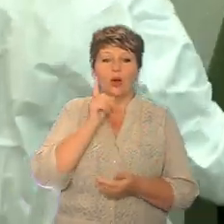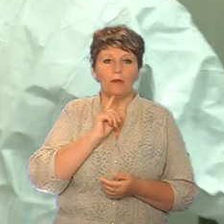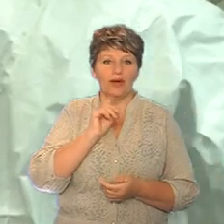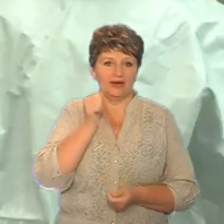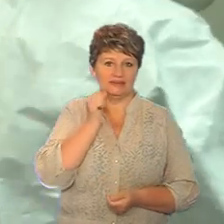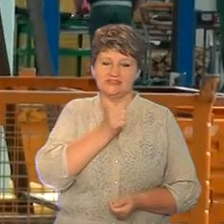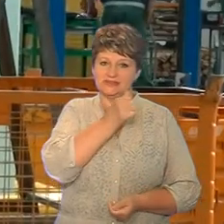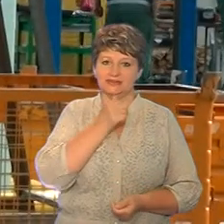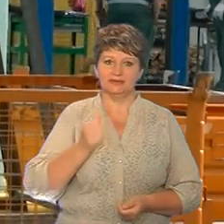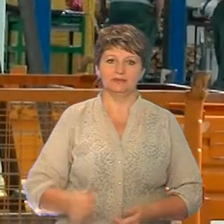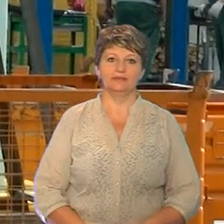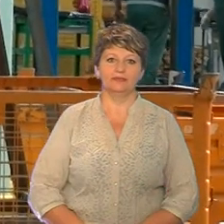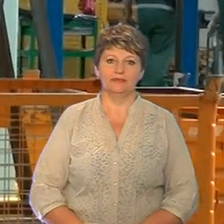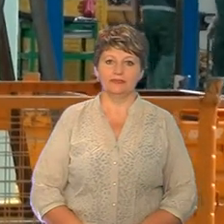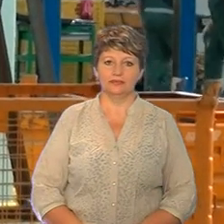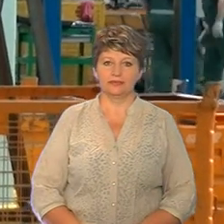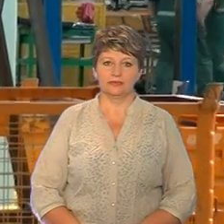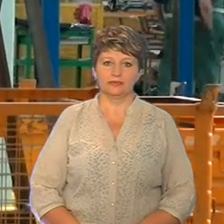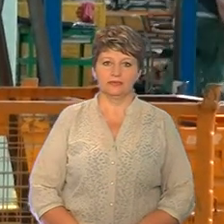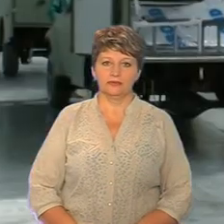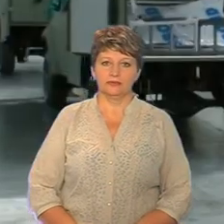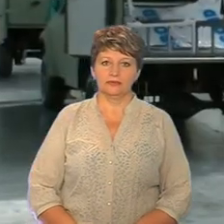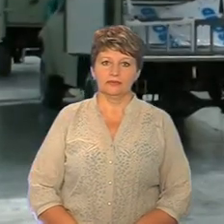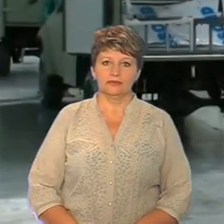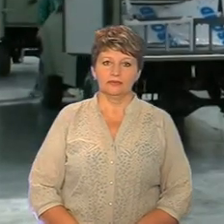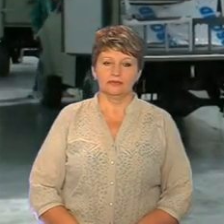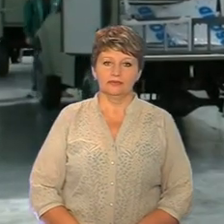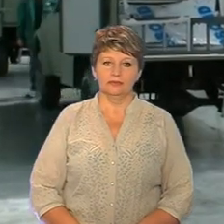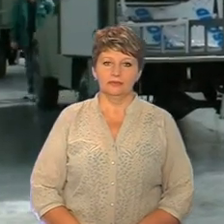не розкривають. Віталія Ністратенко, Яна Лемаренко, Олександр Кулик. Черкаська служба новин.